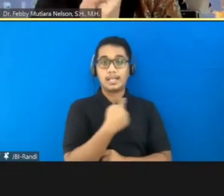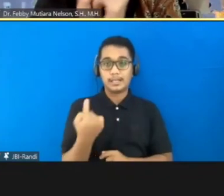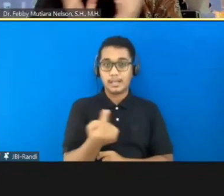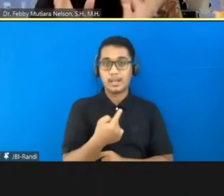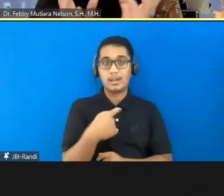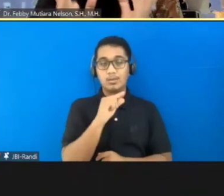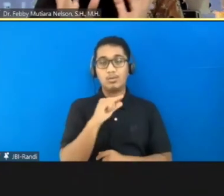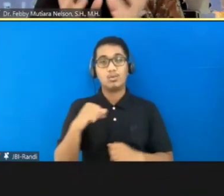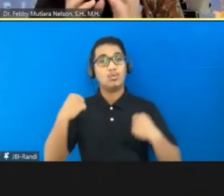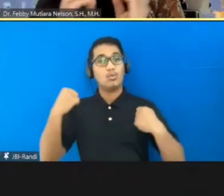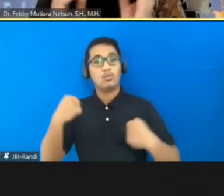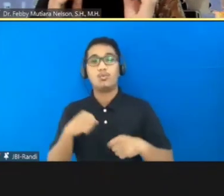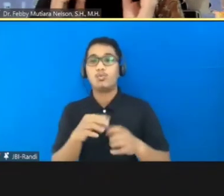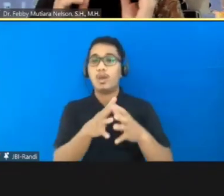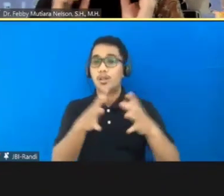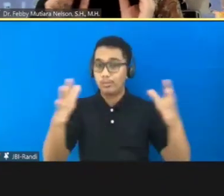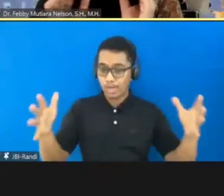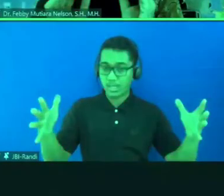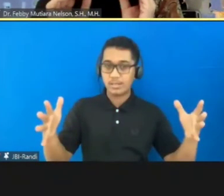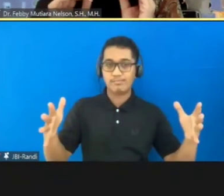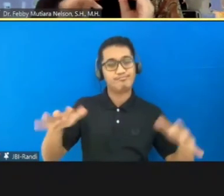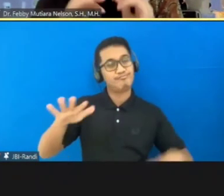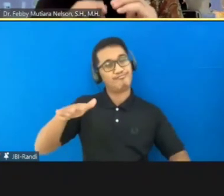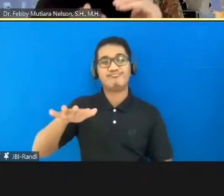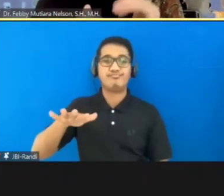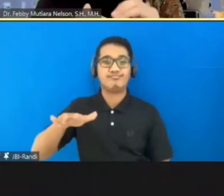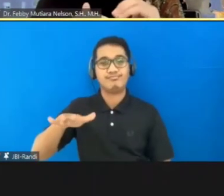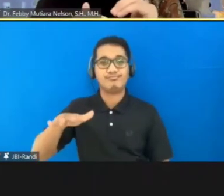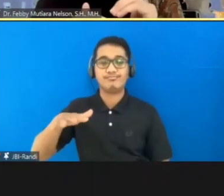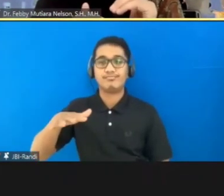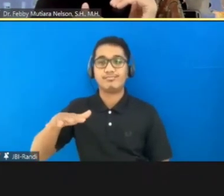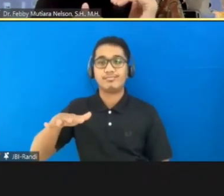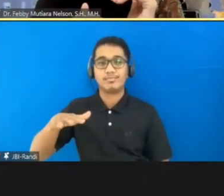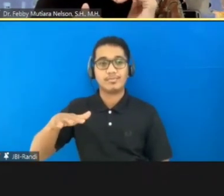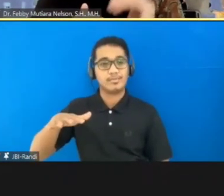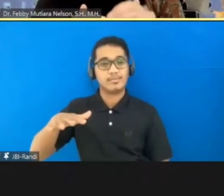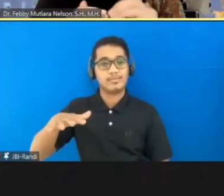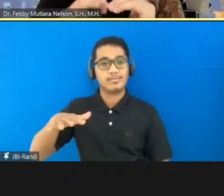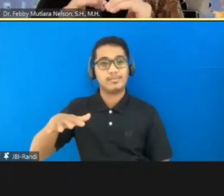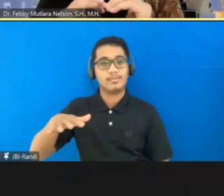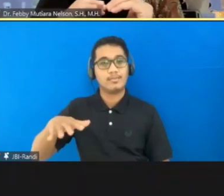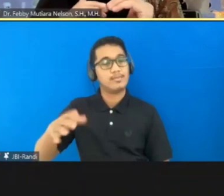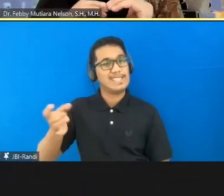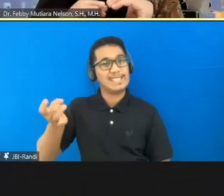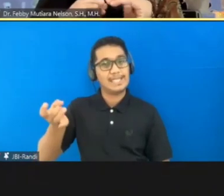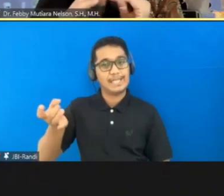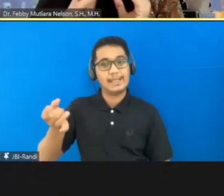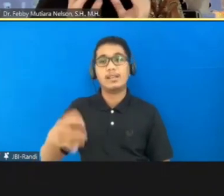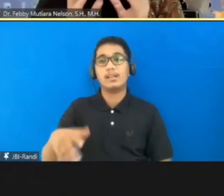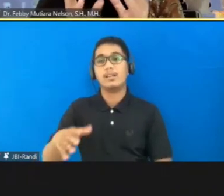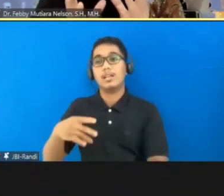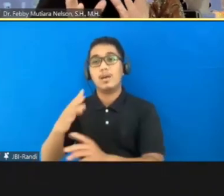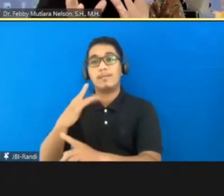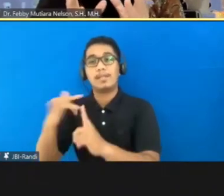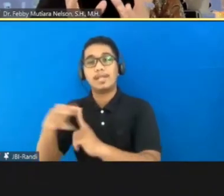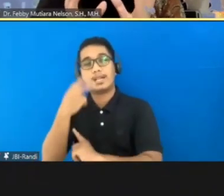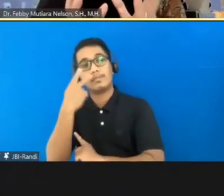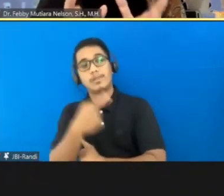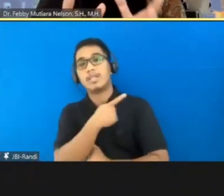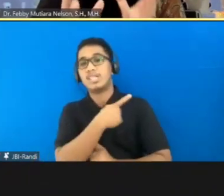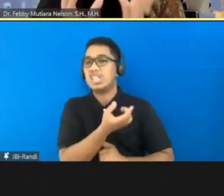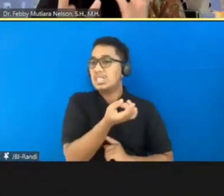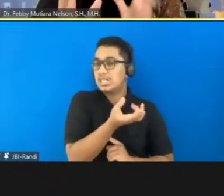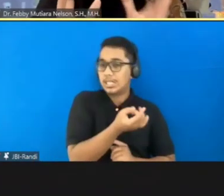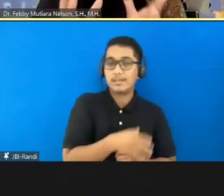kekuasaan yang lebih luas itu masih agak sedikit minus. Sehingga di mata masyarakat kalau memang diberikan kepada